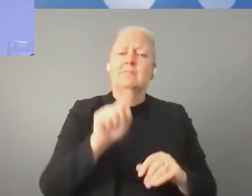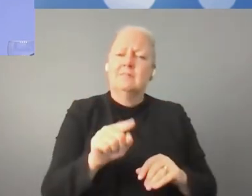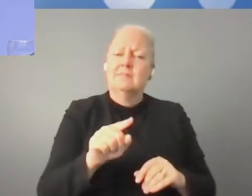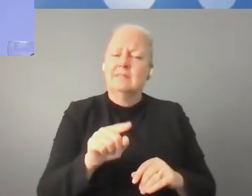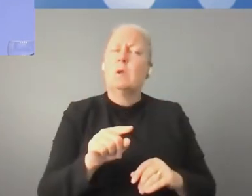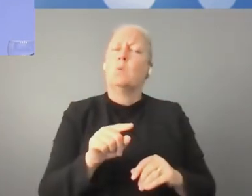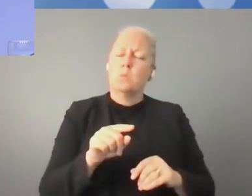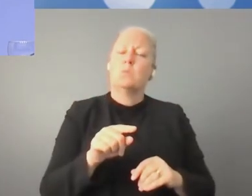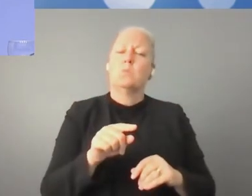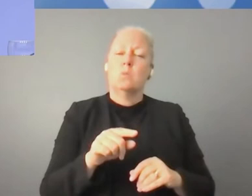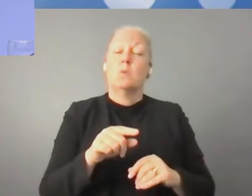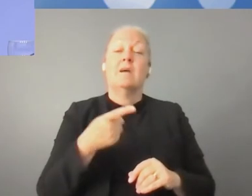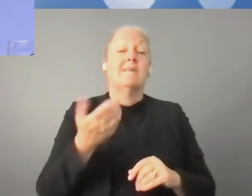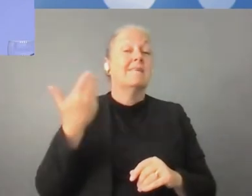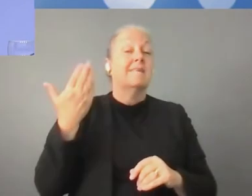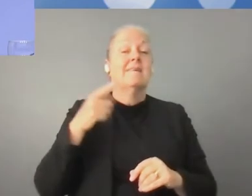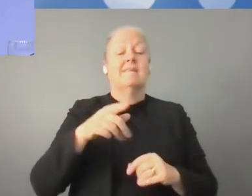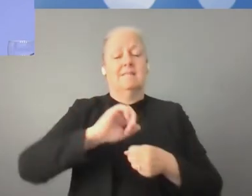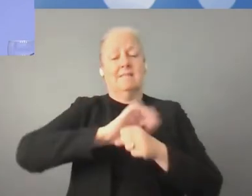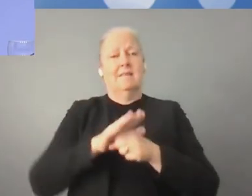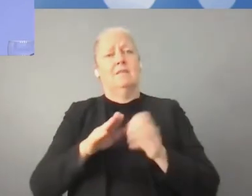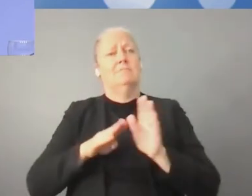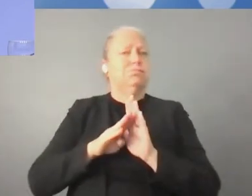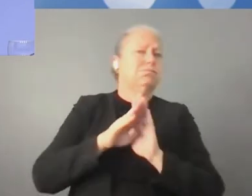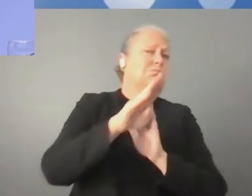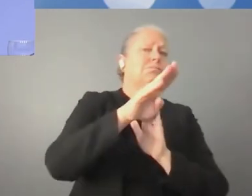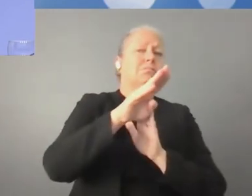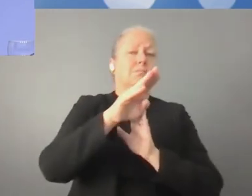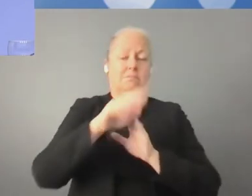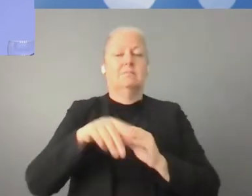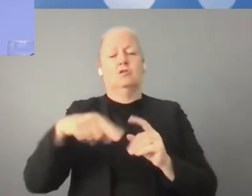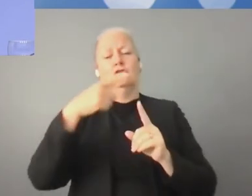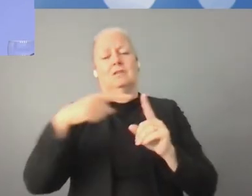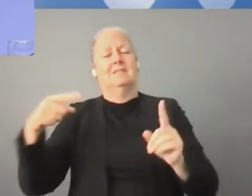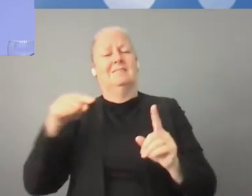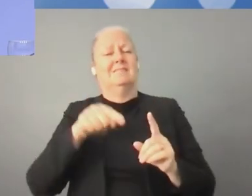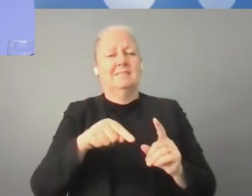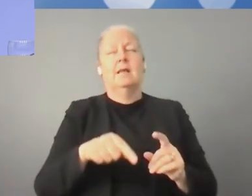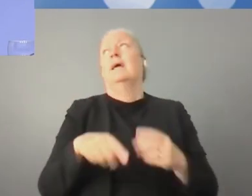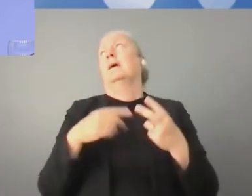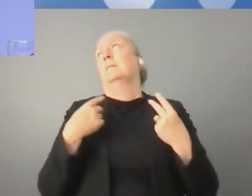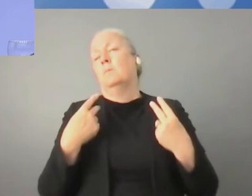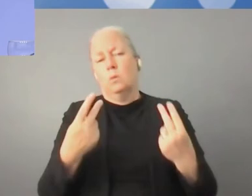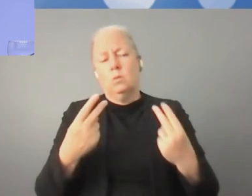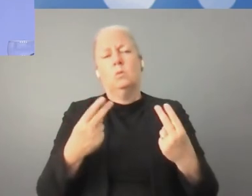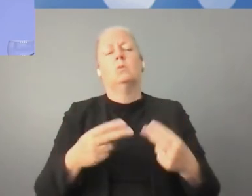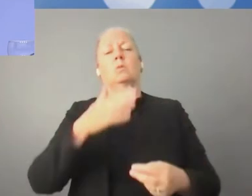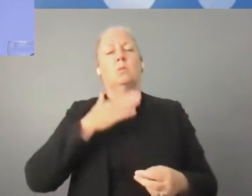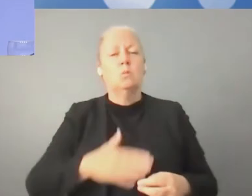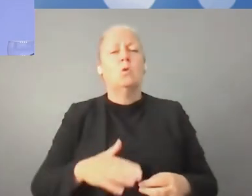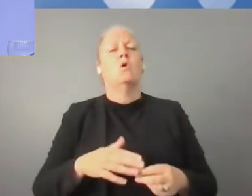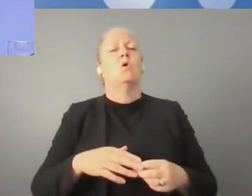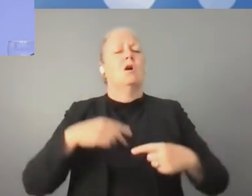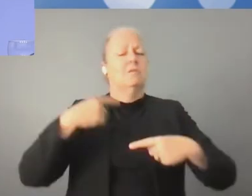transformacji cyfrowej. Uwypukliła nam to w całej rozciągłości pandemia COVID-19, która nam